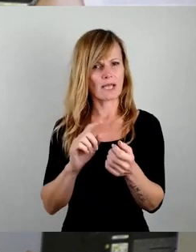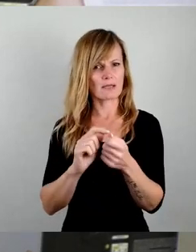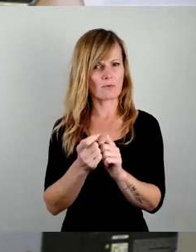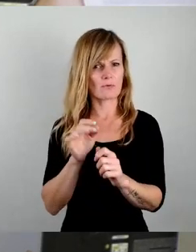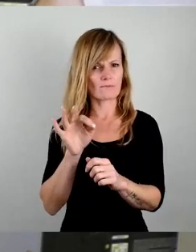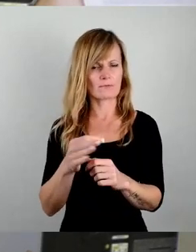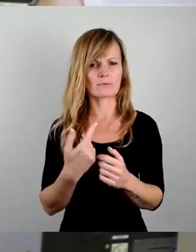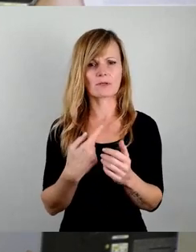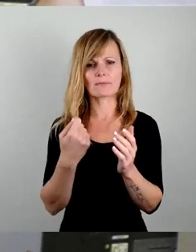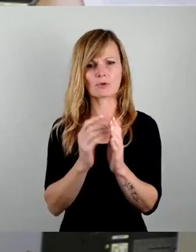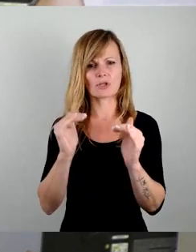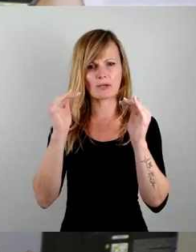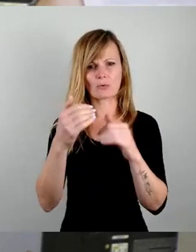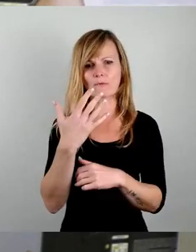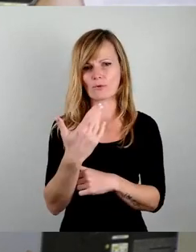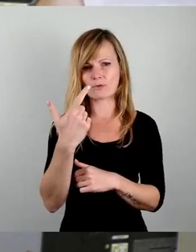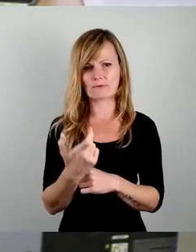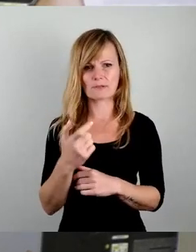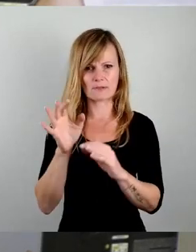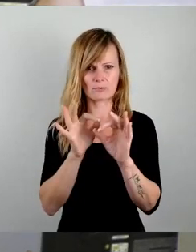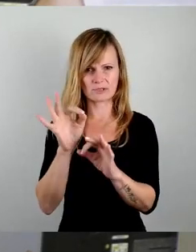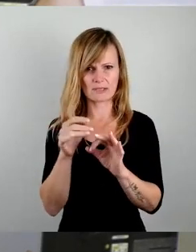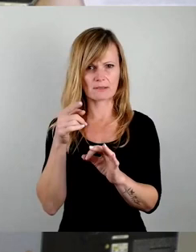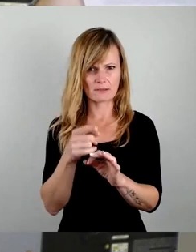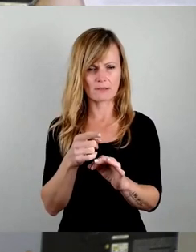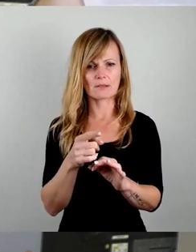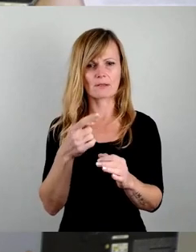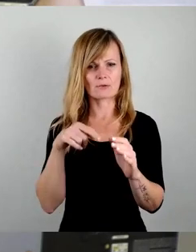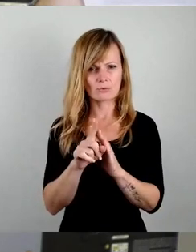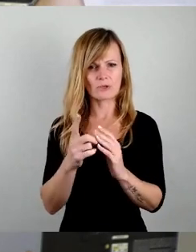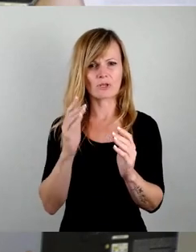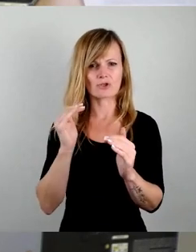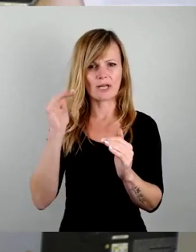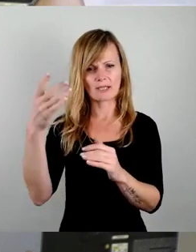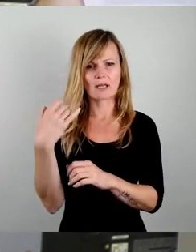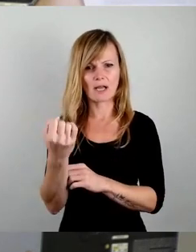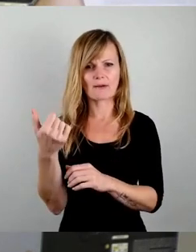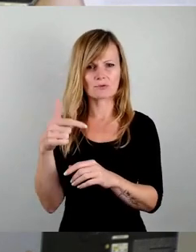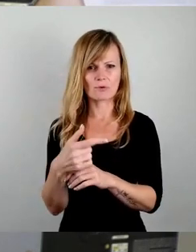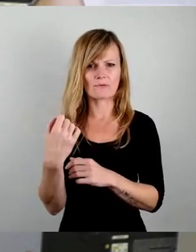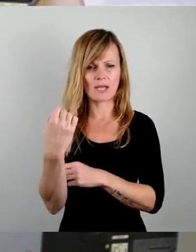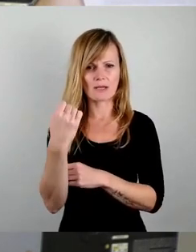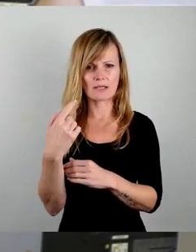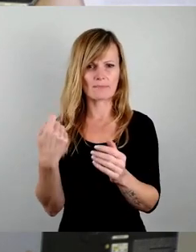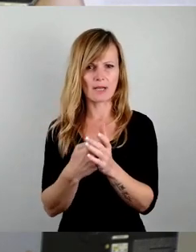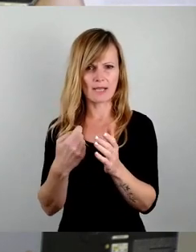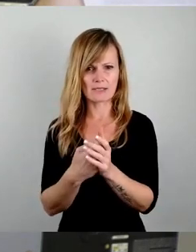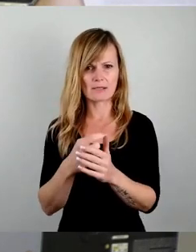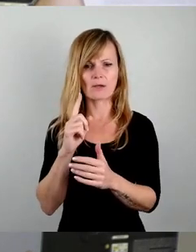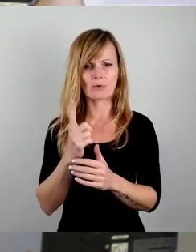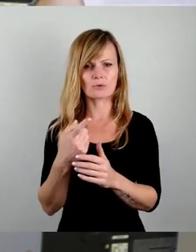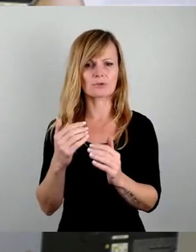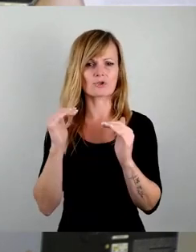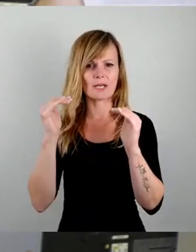25 Prozent, um die es hier geht, werden durch steigende Kraftstoff-Energiepreise sowie durch steigende Kosten für